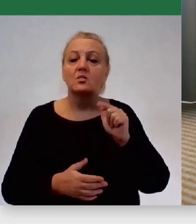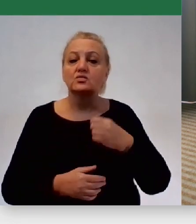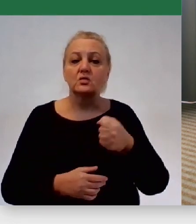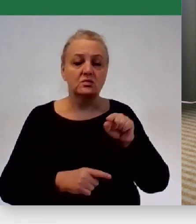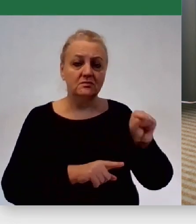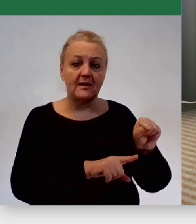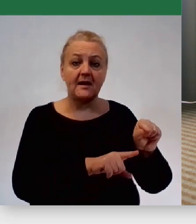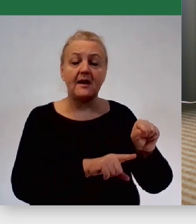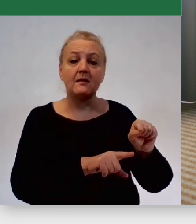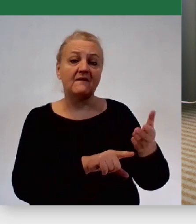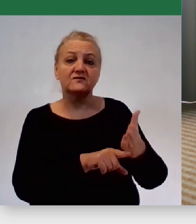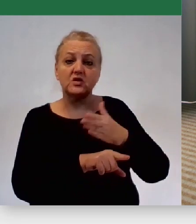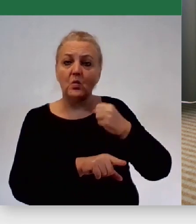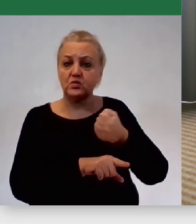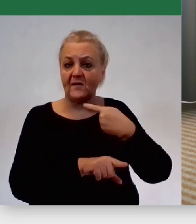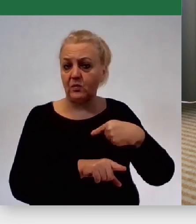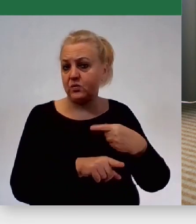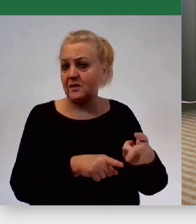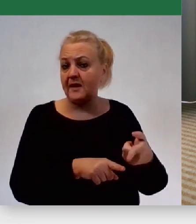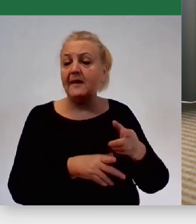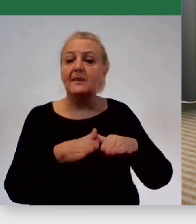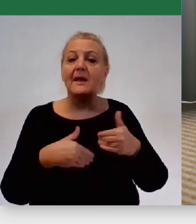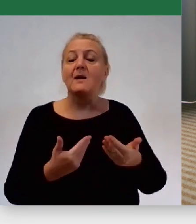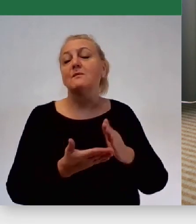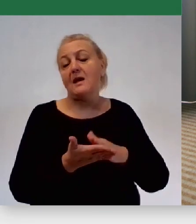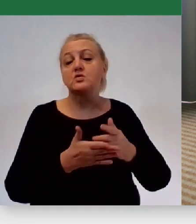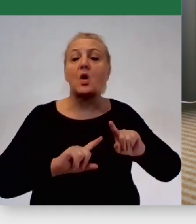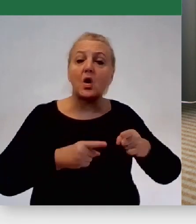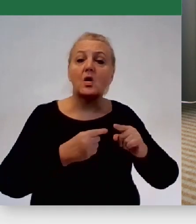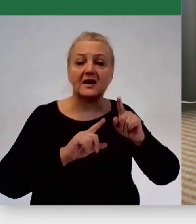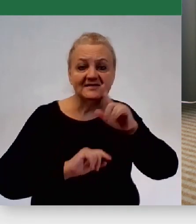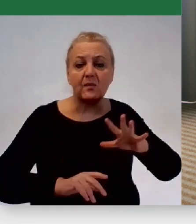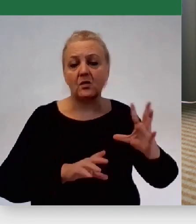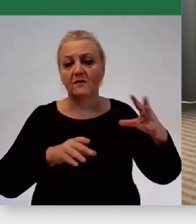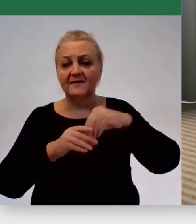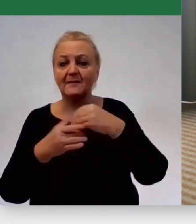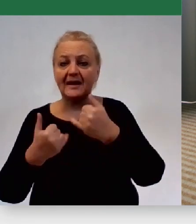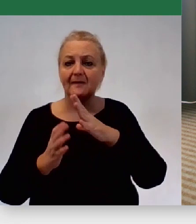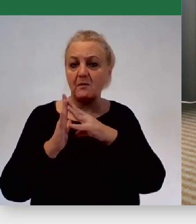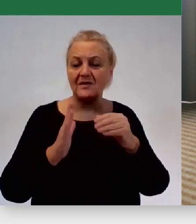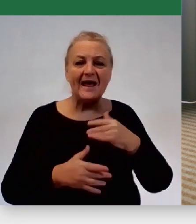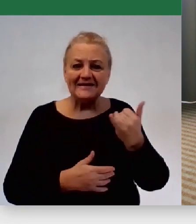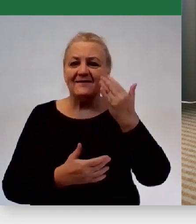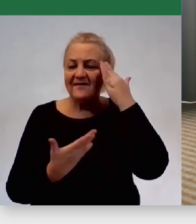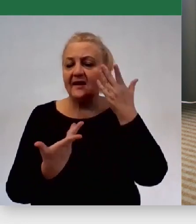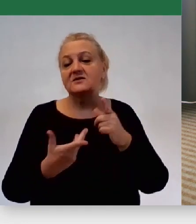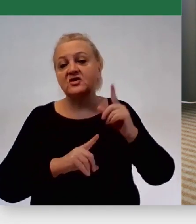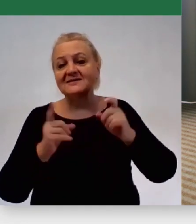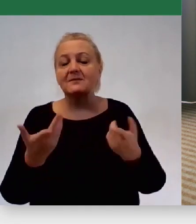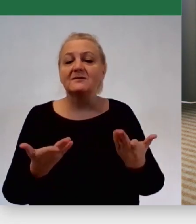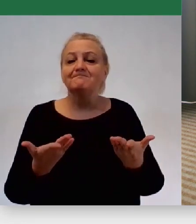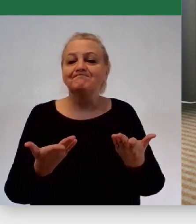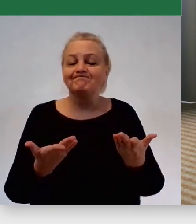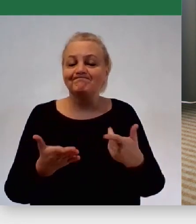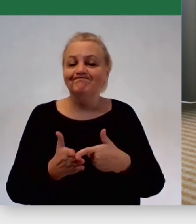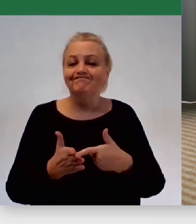jeszcze wcześniej na przykład nie używaliśmy. Włączyć organizacje społeczne w innym modelu, a nie zawsze wiemy, że czasami one są też